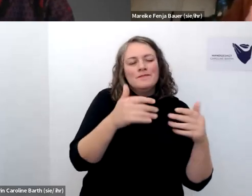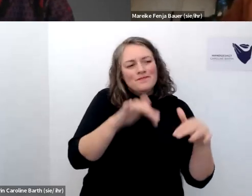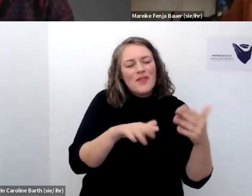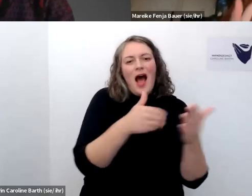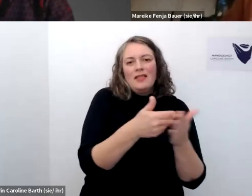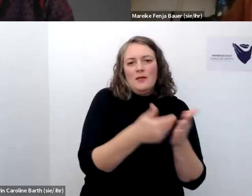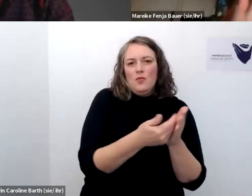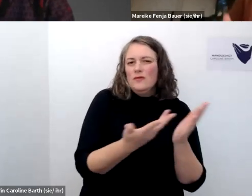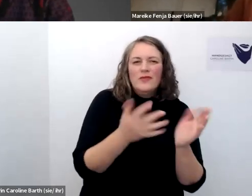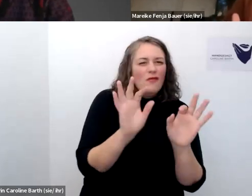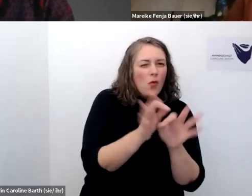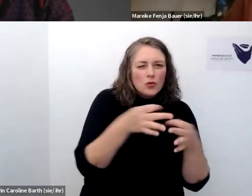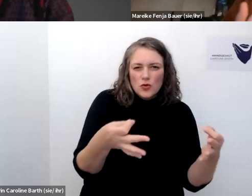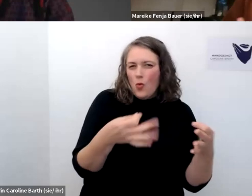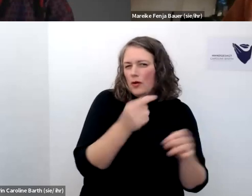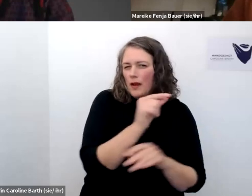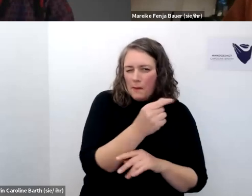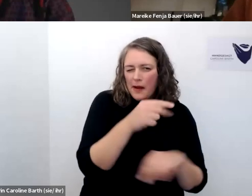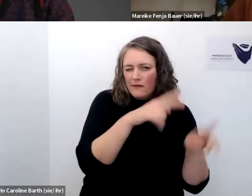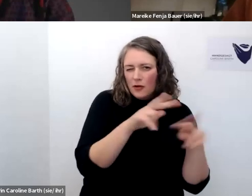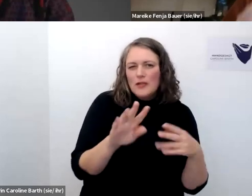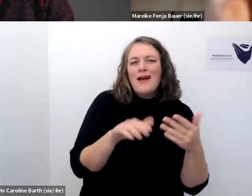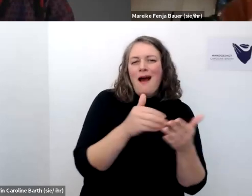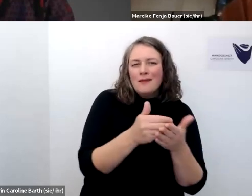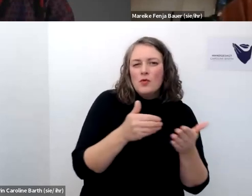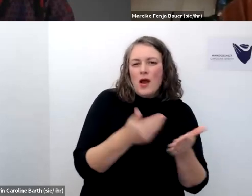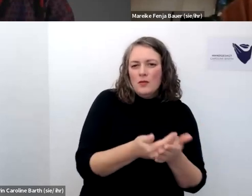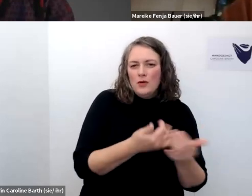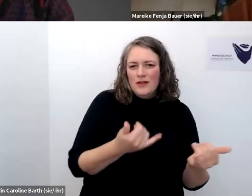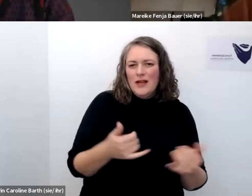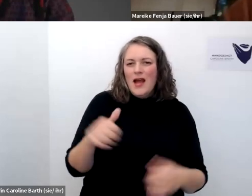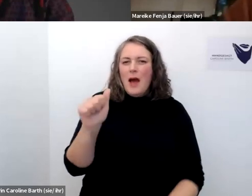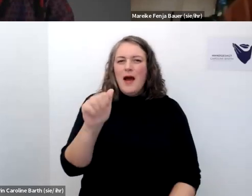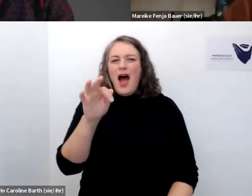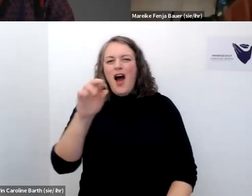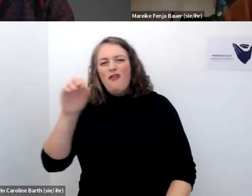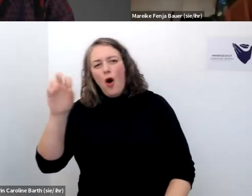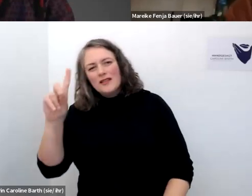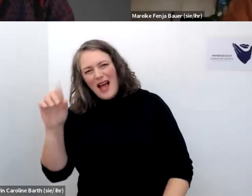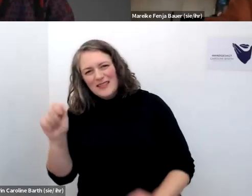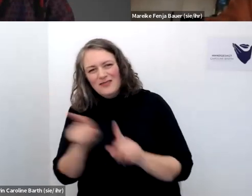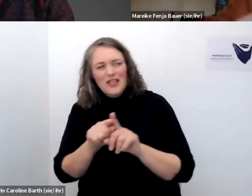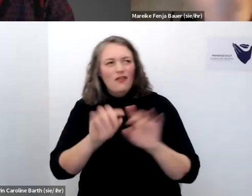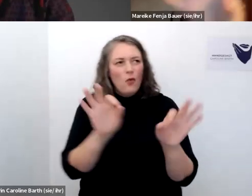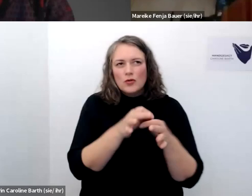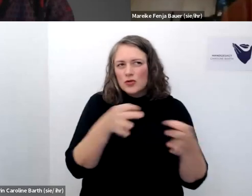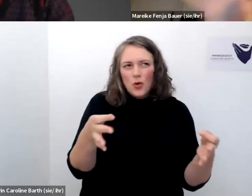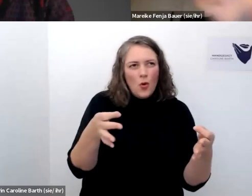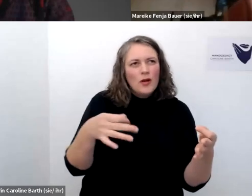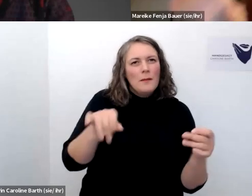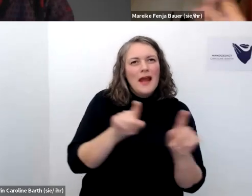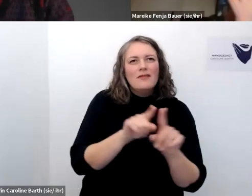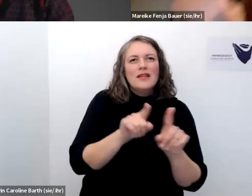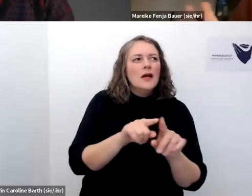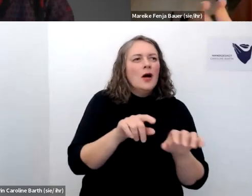ihre elemente eben an gleichzeitig sind aber dann sind nicht direkt die funktion sondern sozusagen sind das was